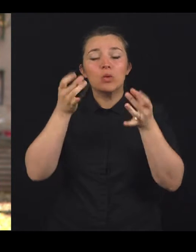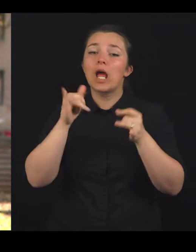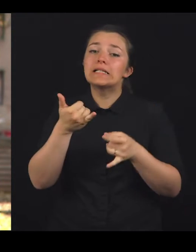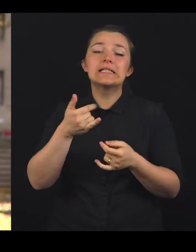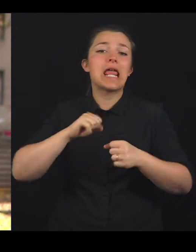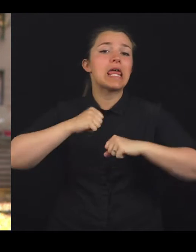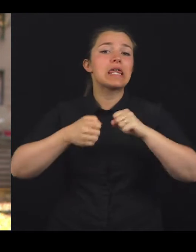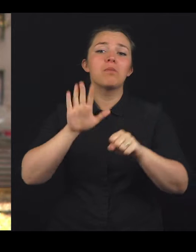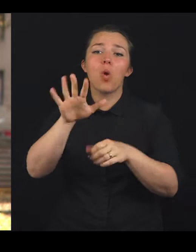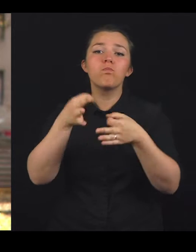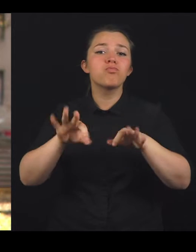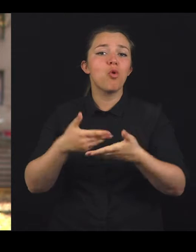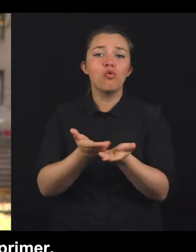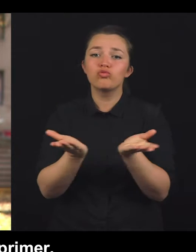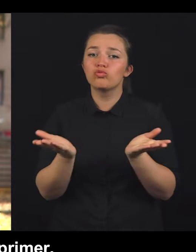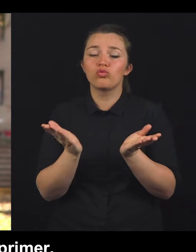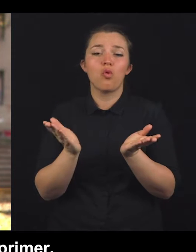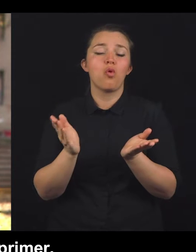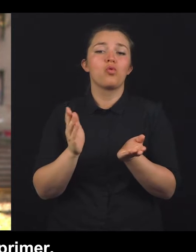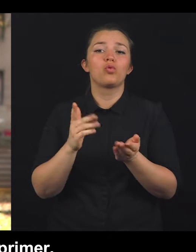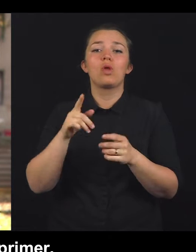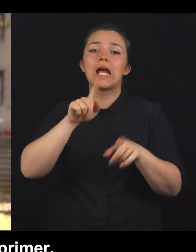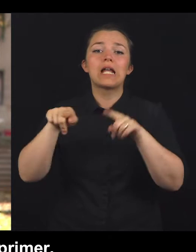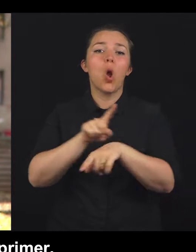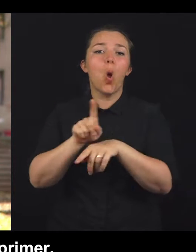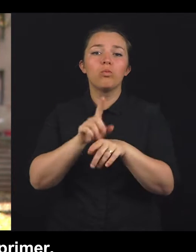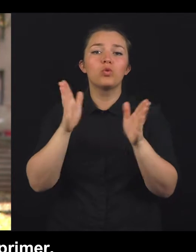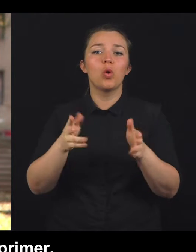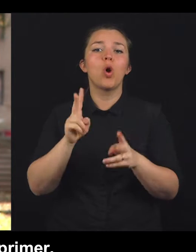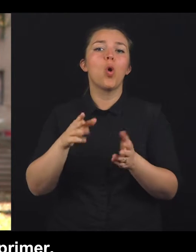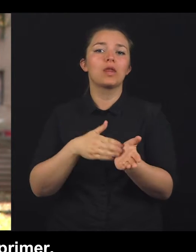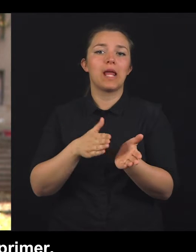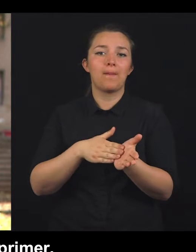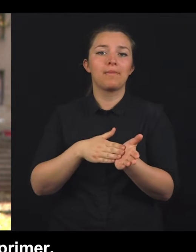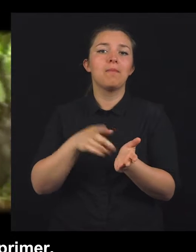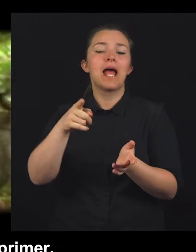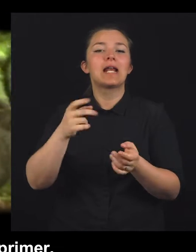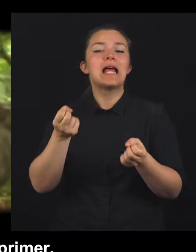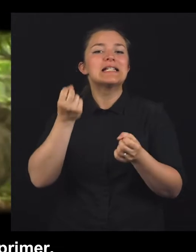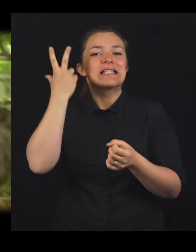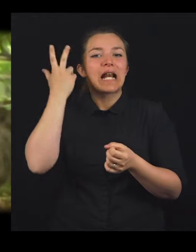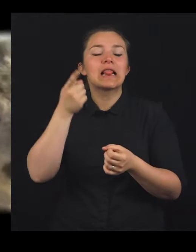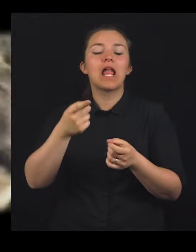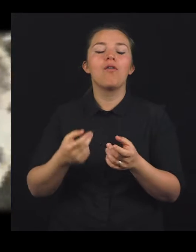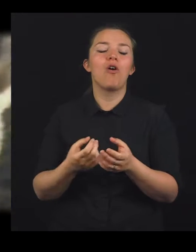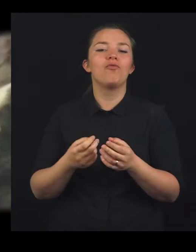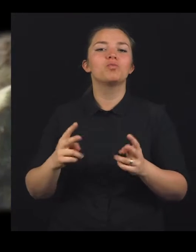prostoru. Gible so določena obdobja, ko na primer se nato spostavlja teritorije,